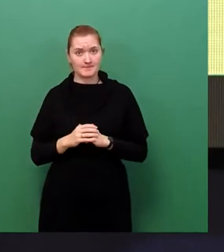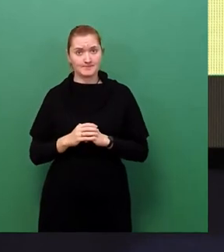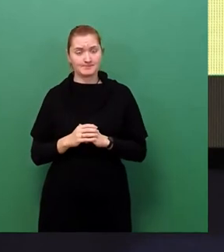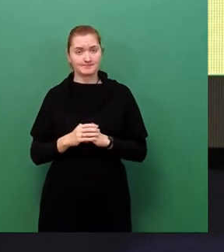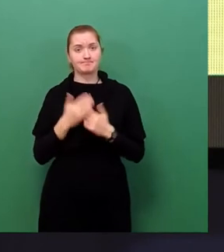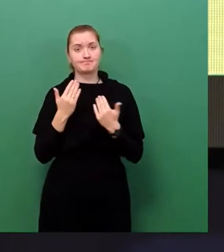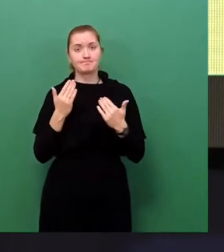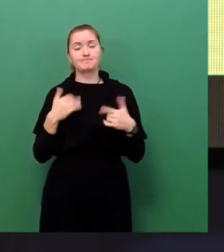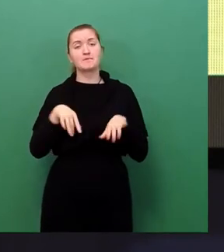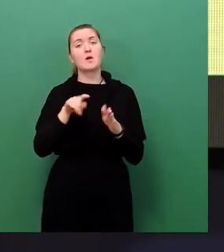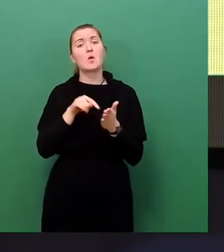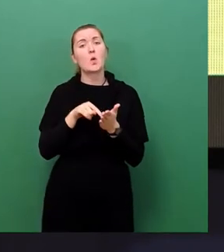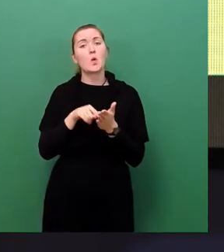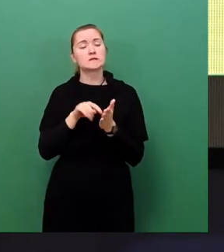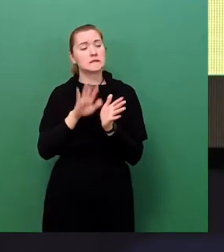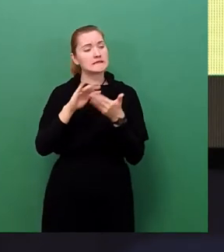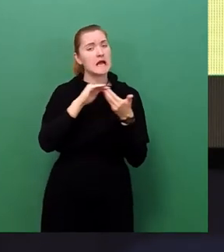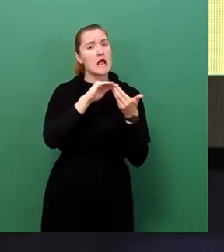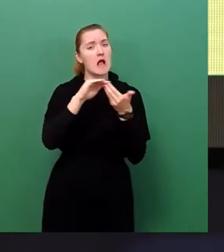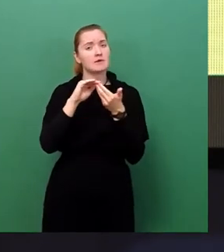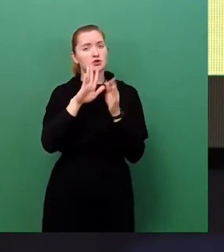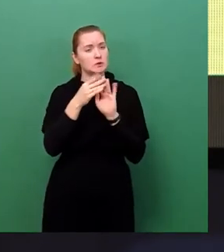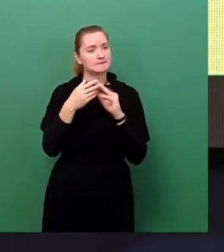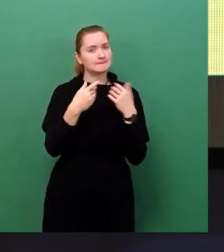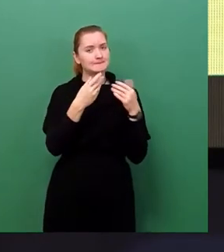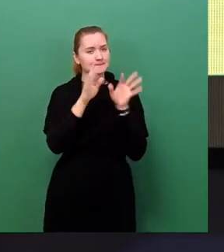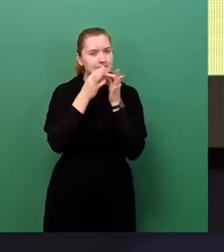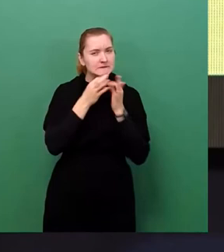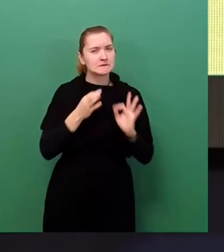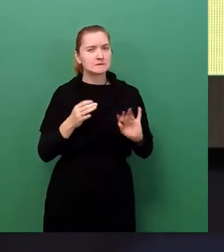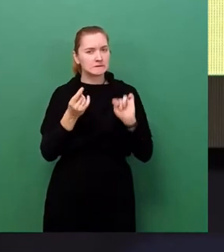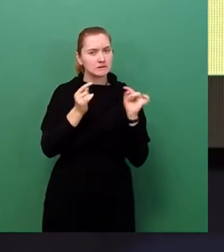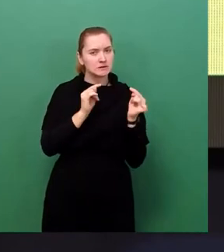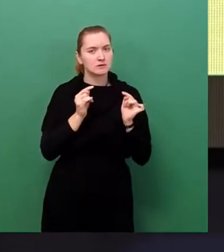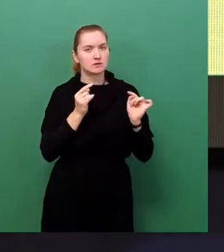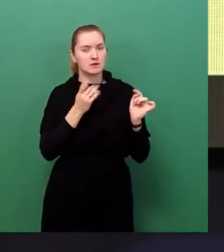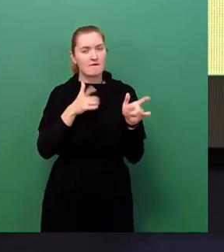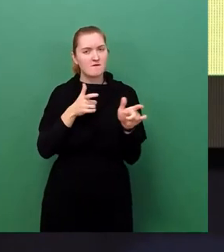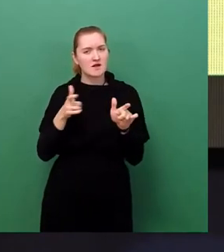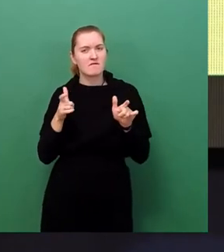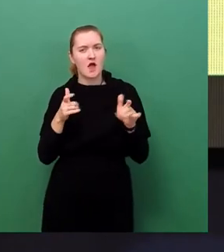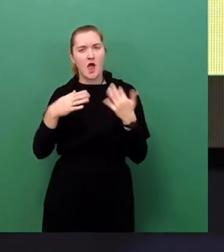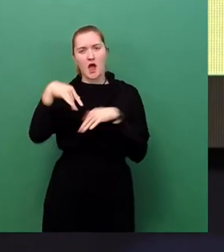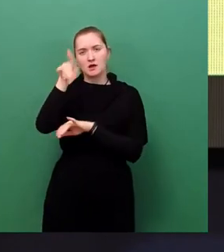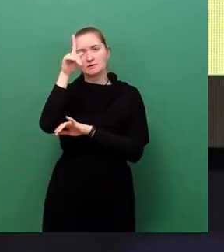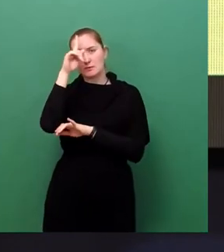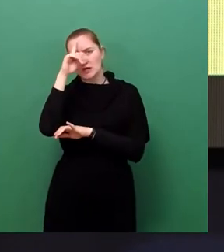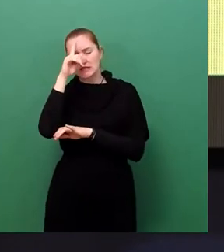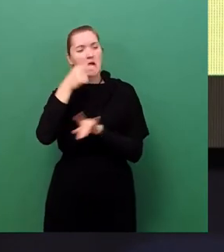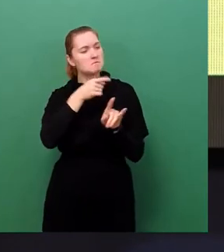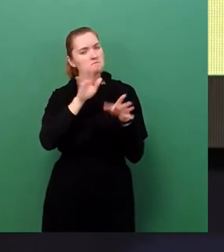ausgearbeitet worden. Polizei, Feuerwehr, unsere städtischen Versorgungsunternehmen haben einen guten Job gemacht.